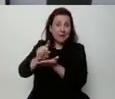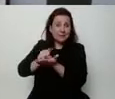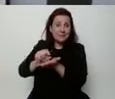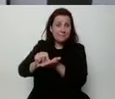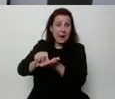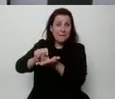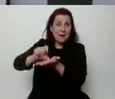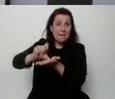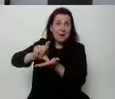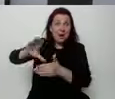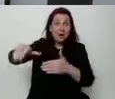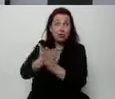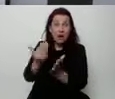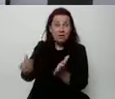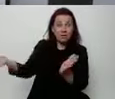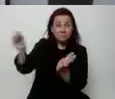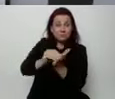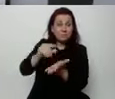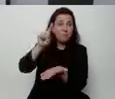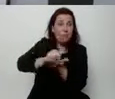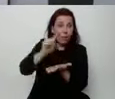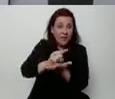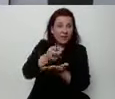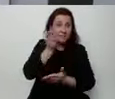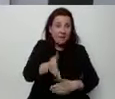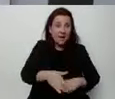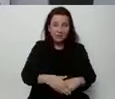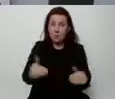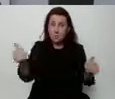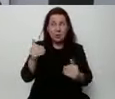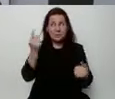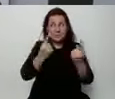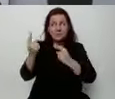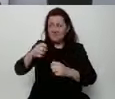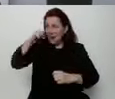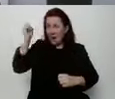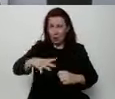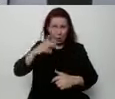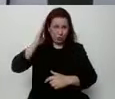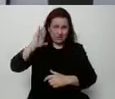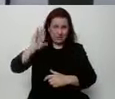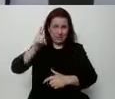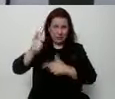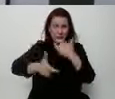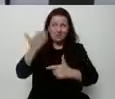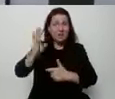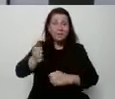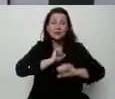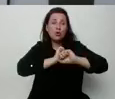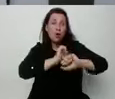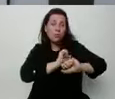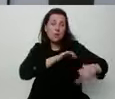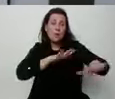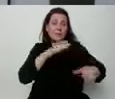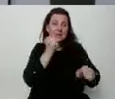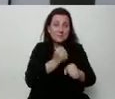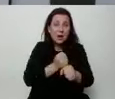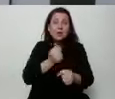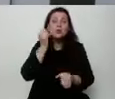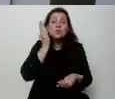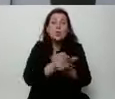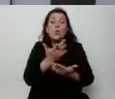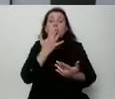Nowych podatków. Można się spodziewać tego, co najgorsze. Czyli, że ten rząd nie będzie bronił miejsc pracy. Już się mówi o masowych